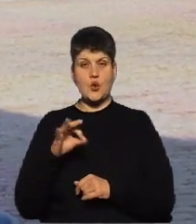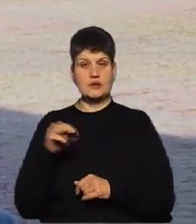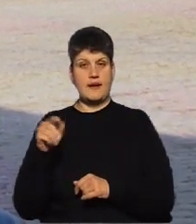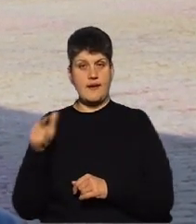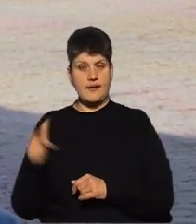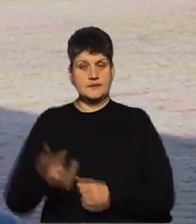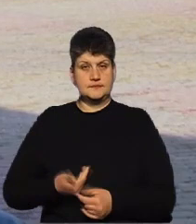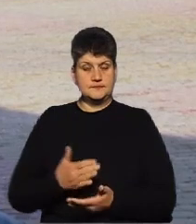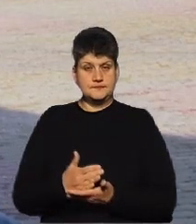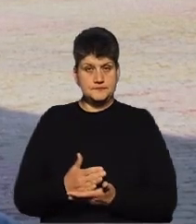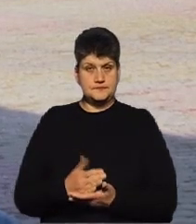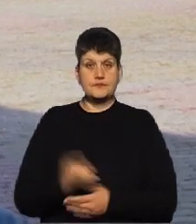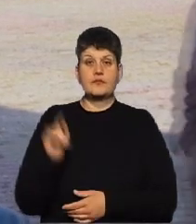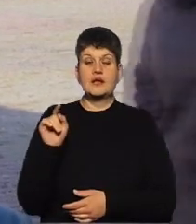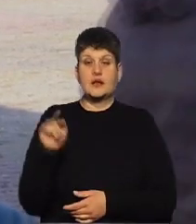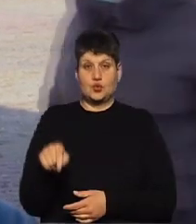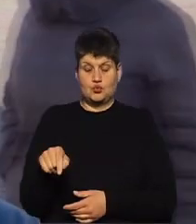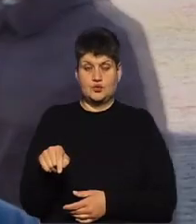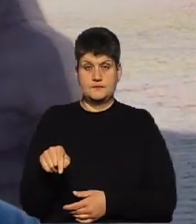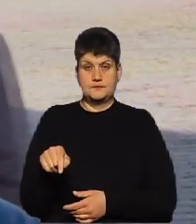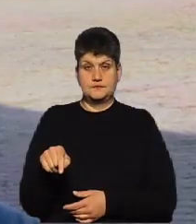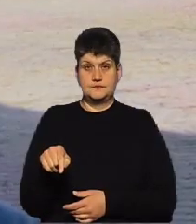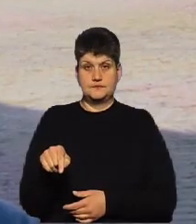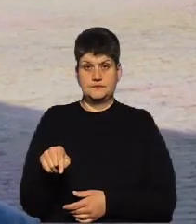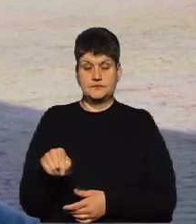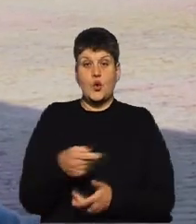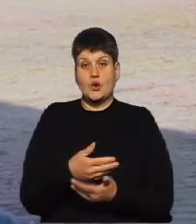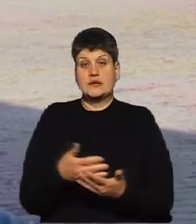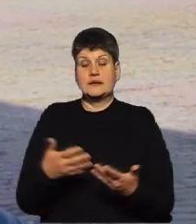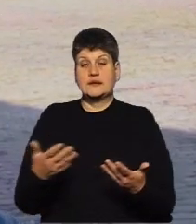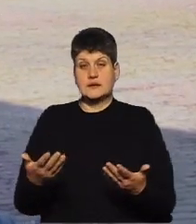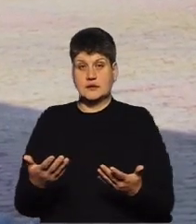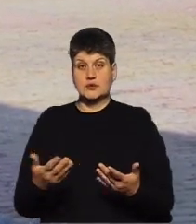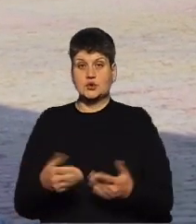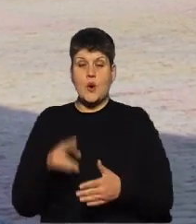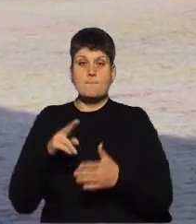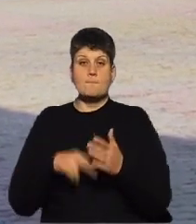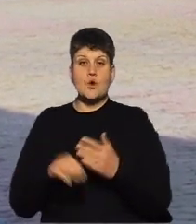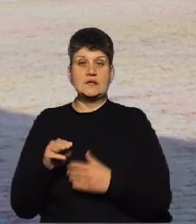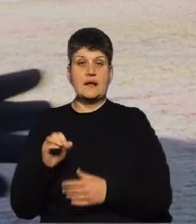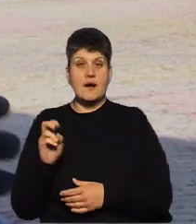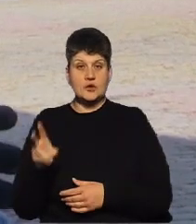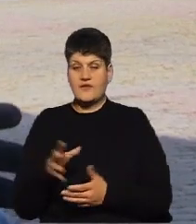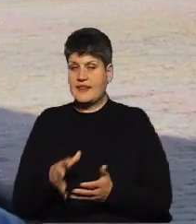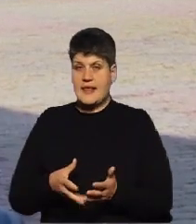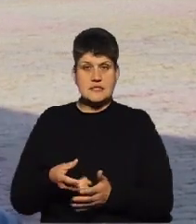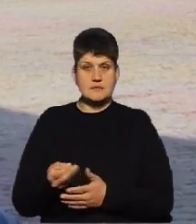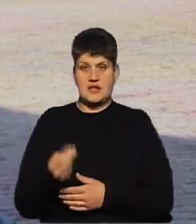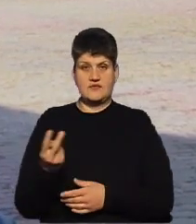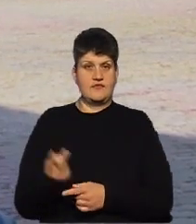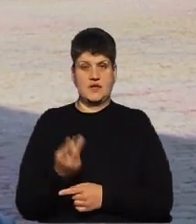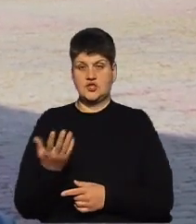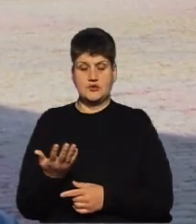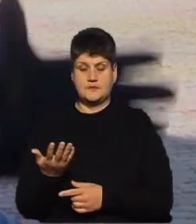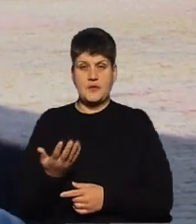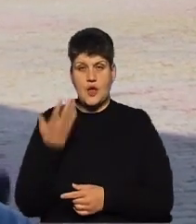тому така річ, що саме податок, він не сплачується двічі. Тобто, коли ми говоримо